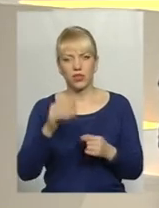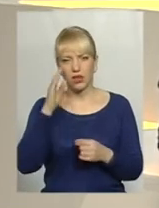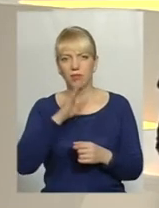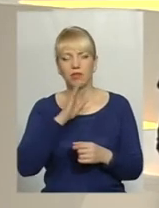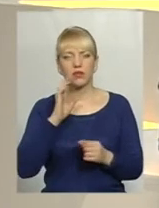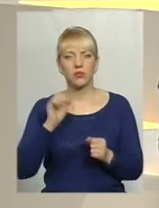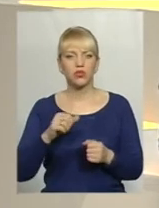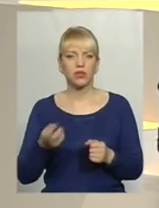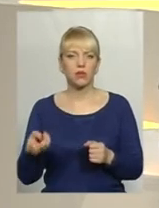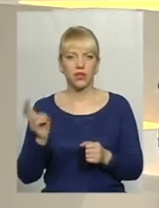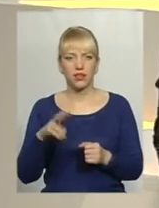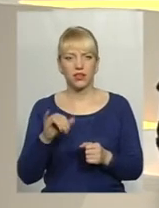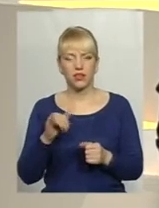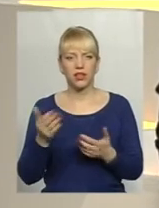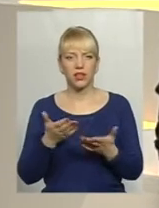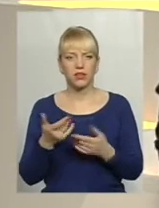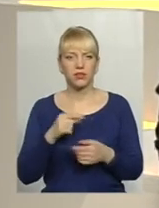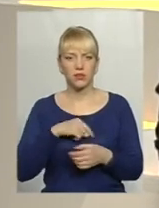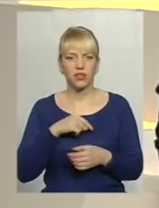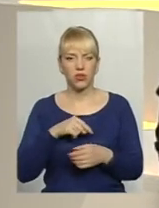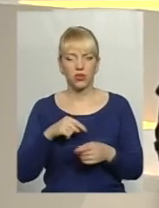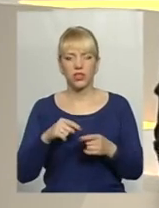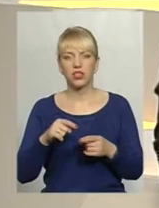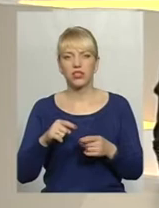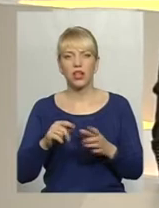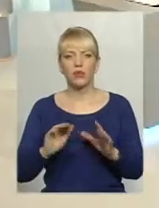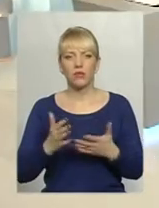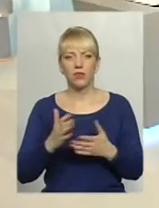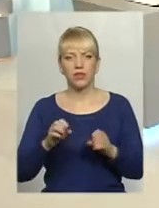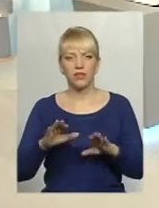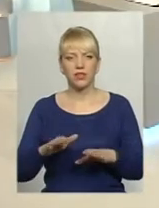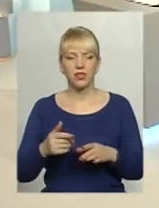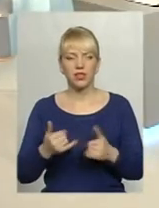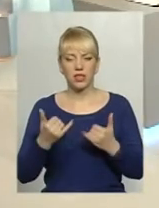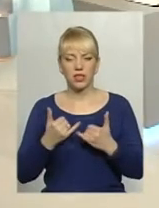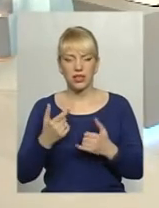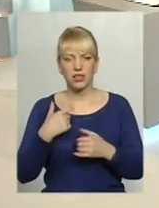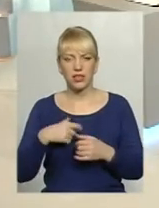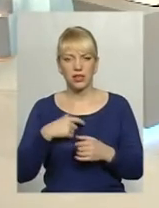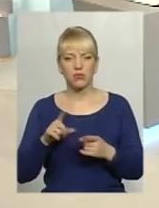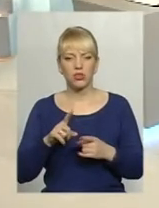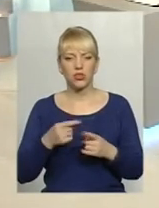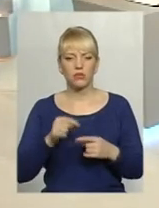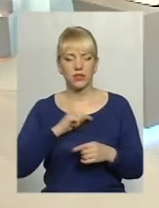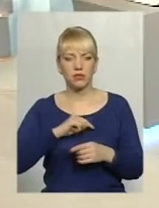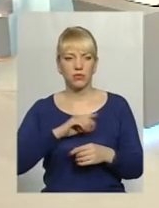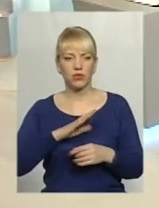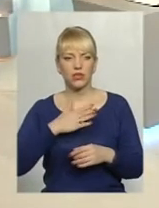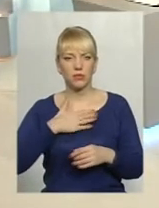хоч якось ці психологічні моменти вирішити для себе, щоб в сім'ї була сприятлива у всьому